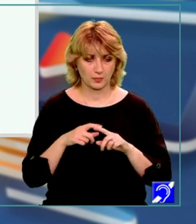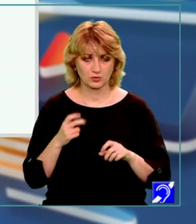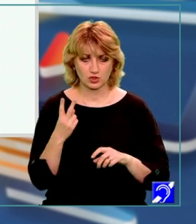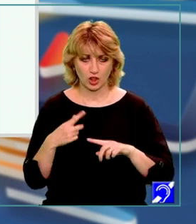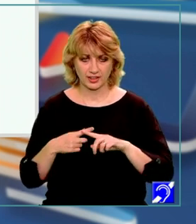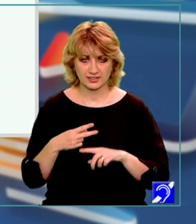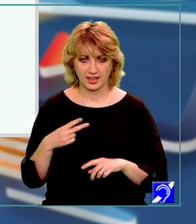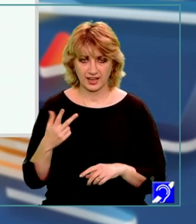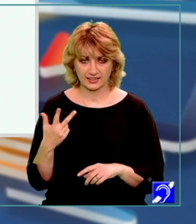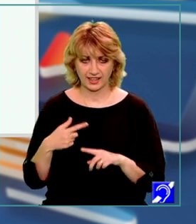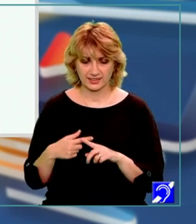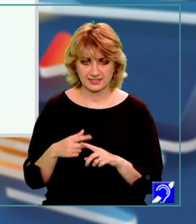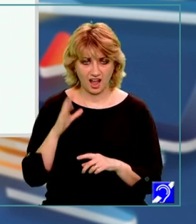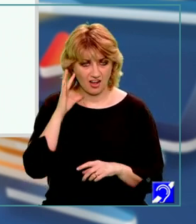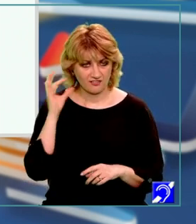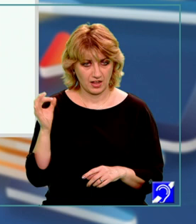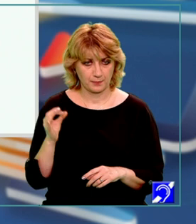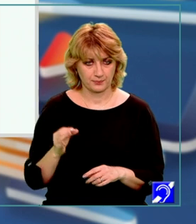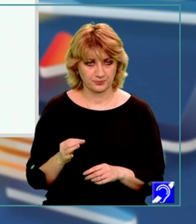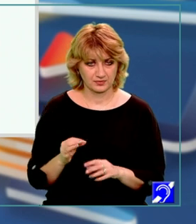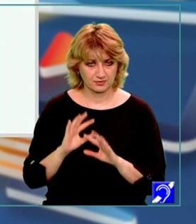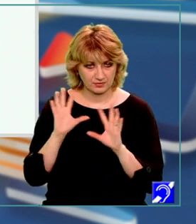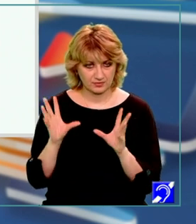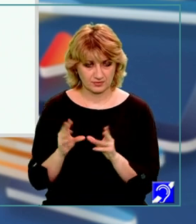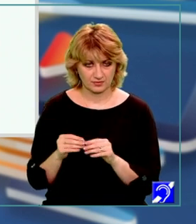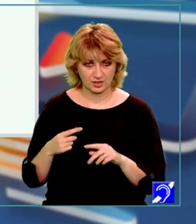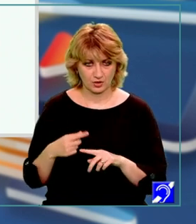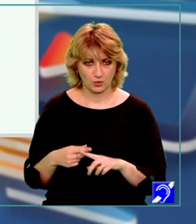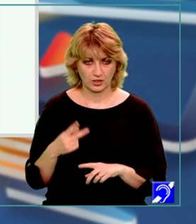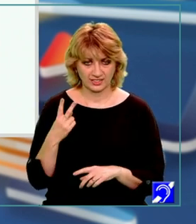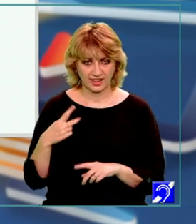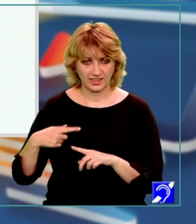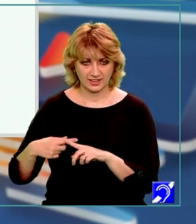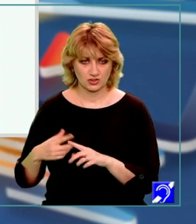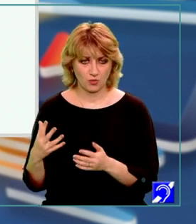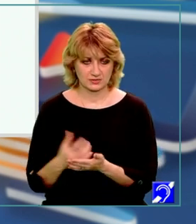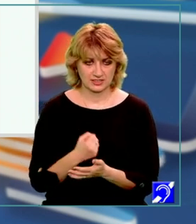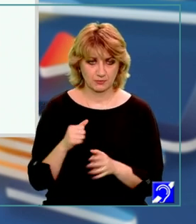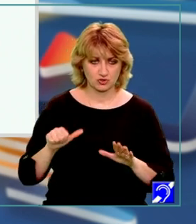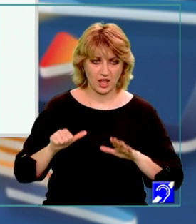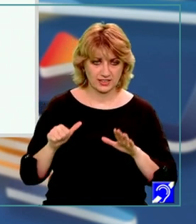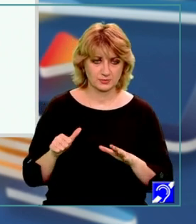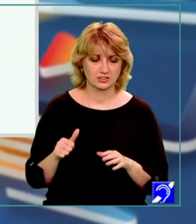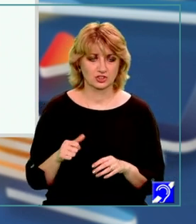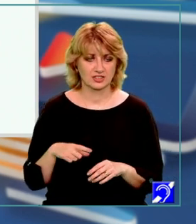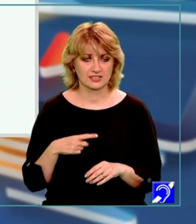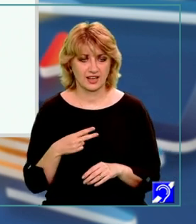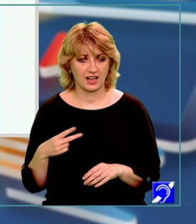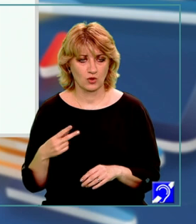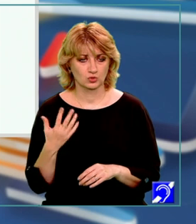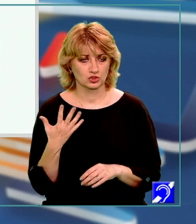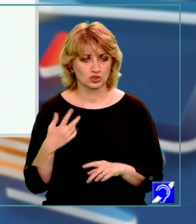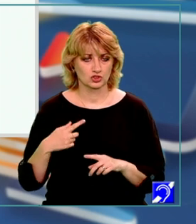aflăm termenul necunoscut îl adunăm pe 2X în ambii membrii a egalității și obținem 16 este egal cu 5X